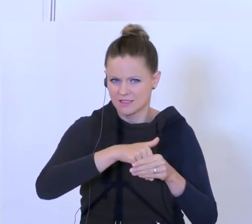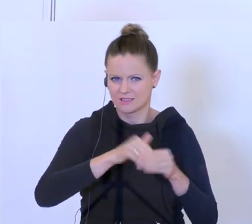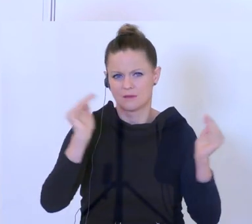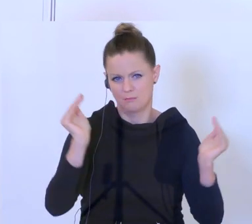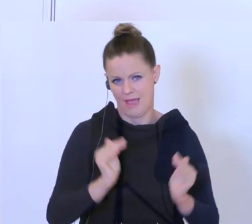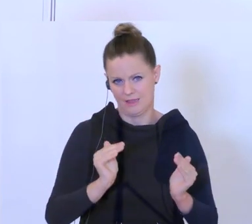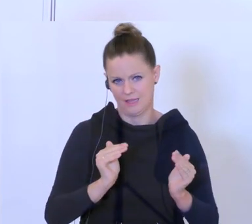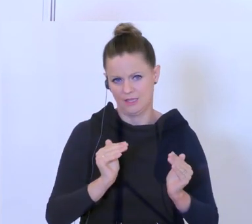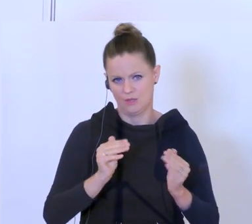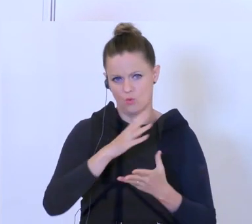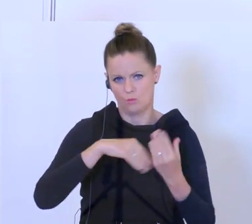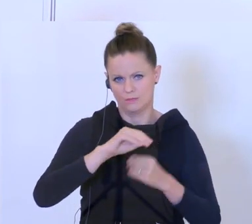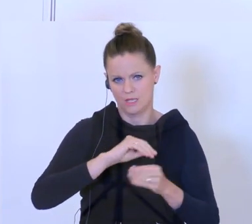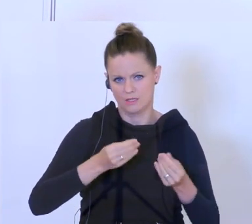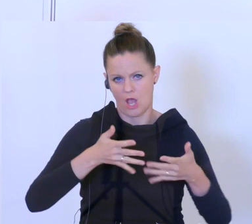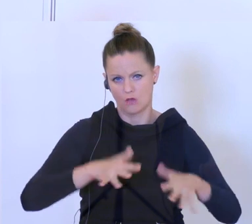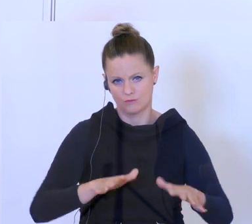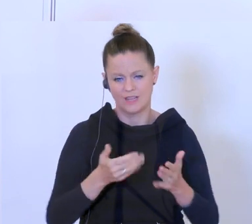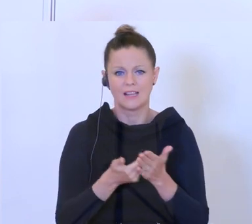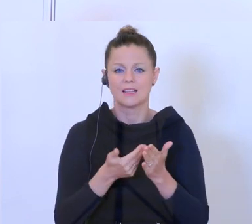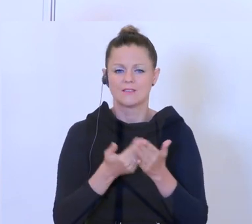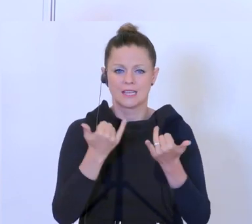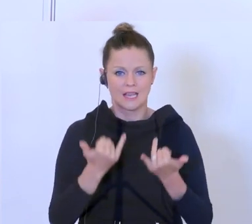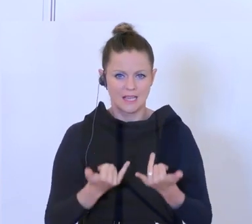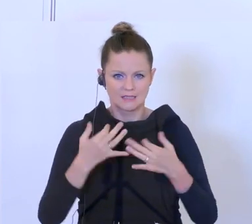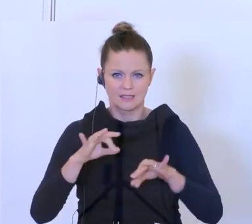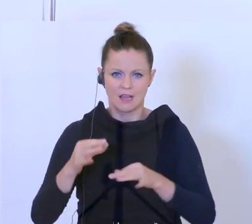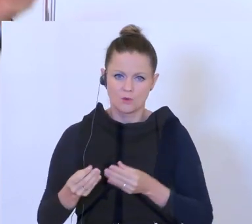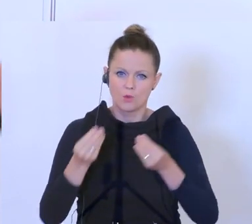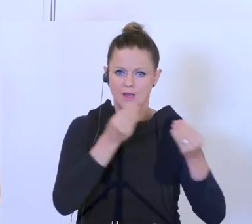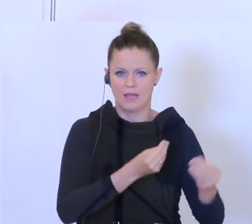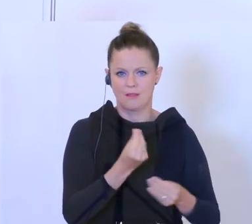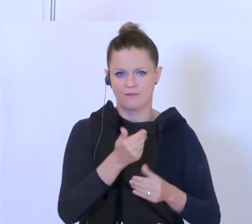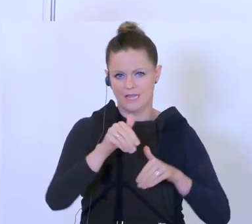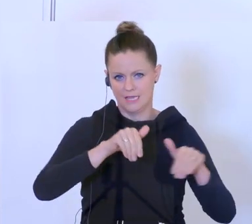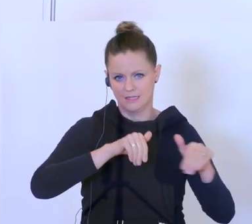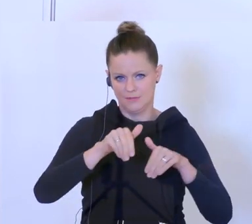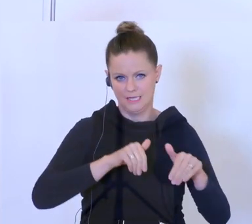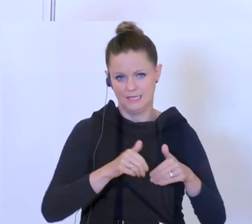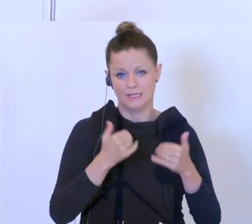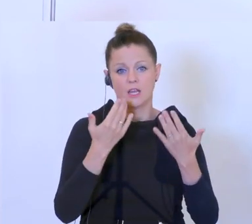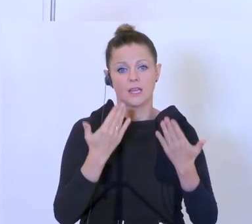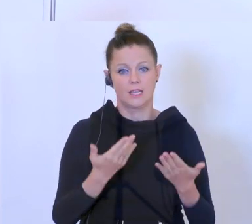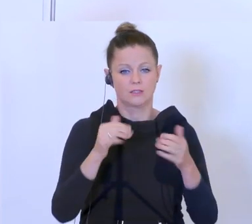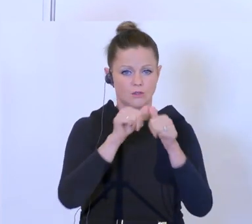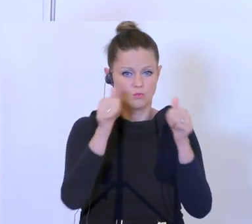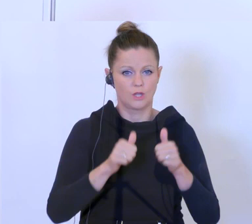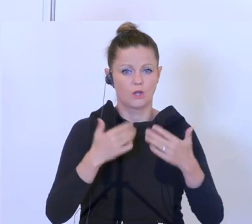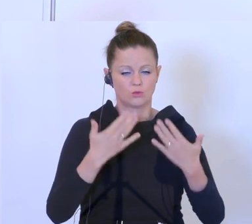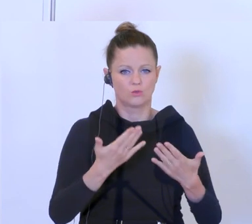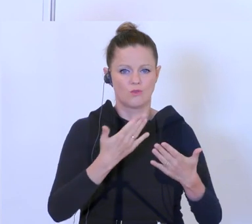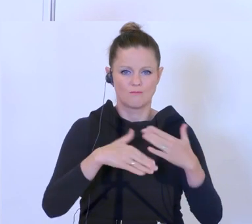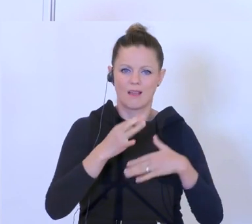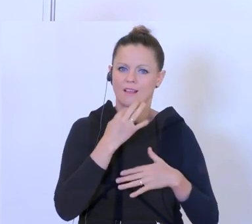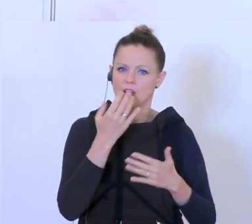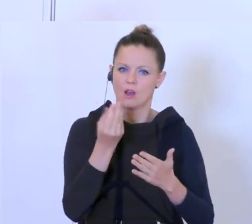Umsatzausfällen und an der Stelle darf ich schon an den Finanzminister übergeben, der dieses Modell anschließend